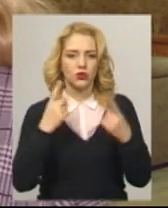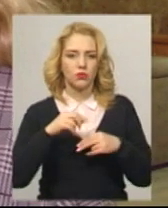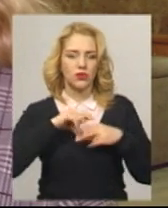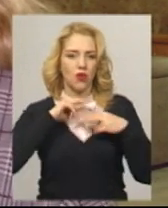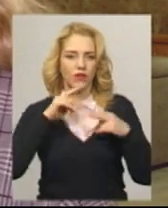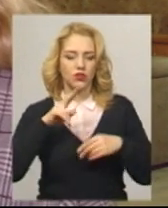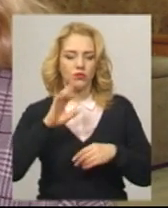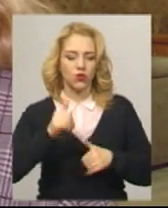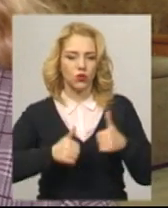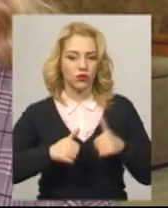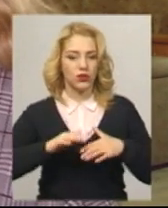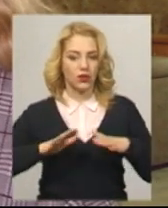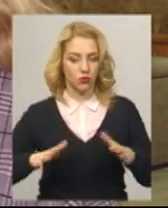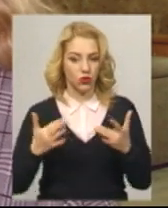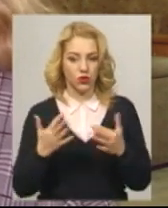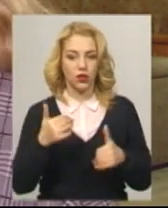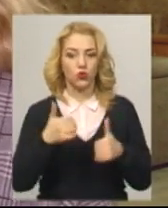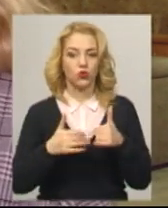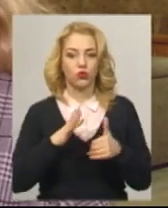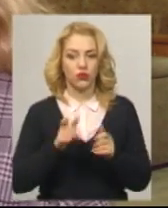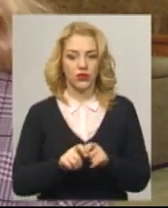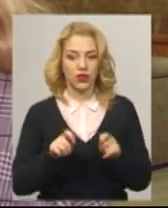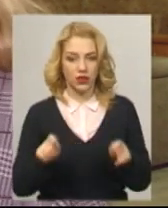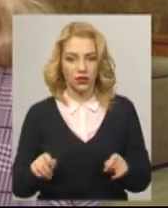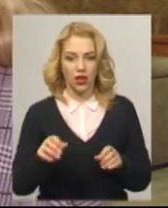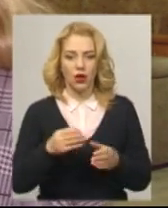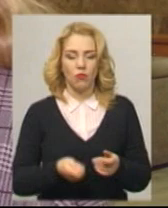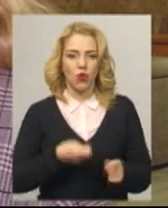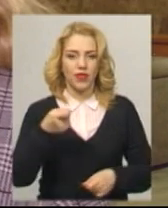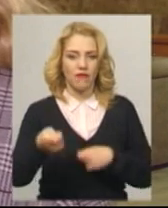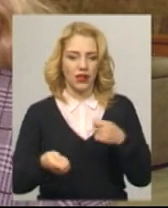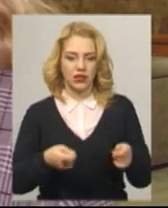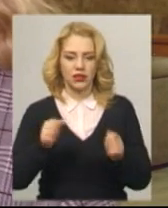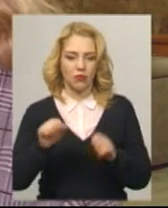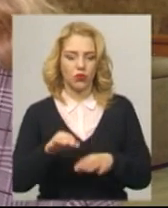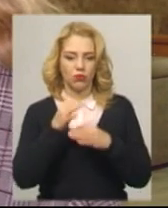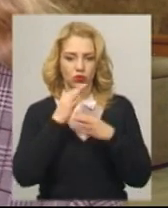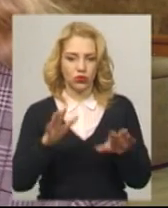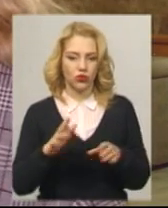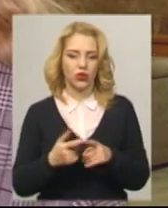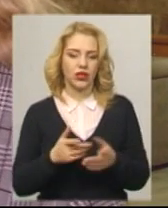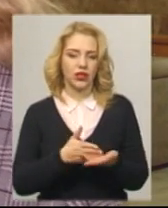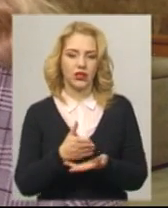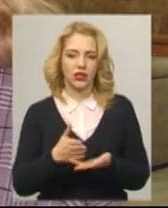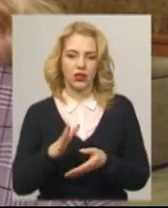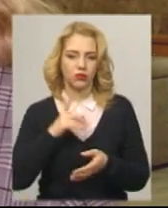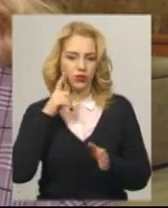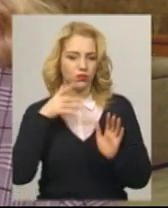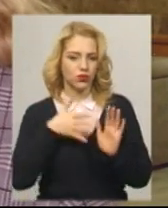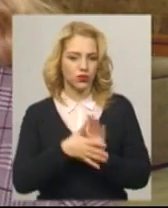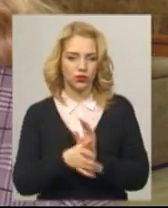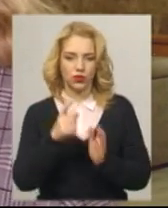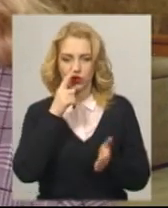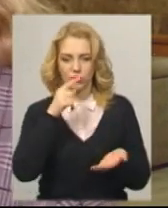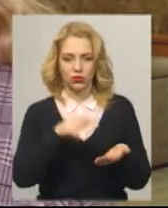конкурсу не було, оскільки конкурс був відкритий, подаватися могли будь-хто. Критерії також були прозорі, доступні. Для багатьох не було таких